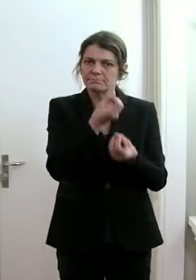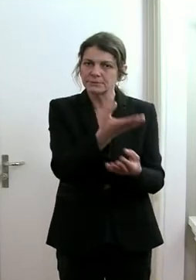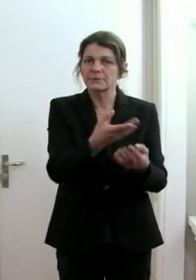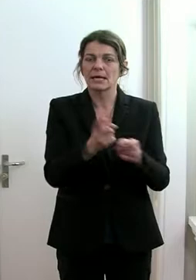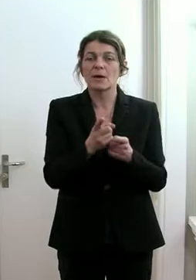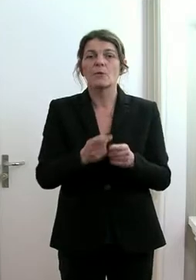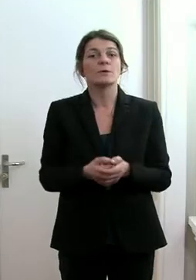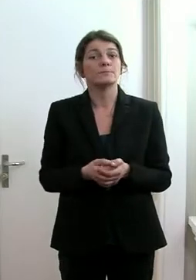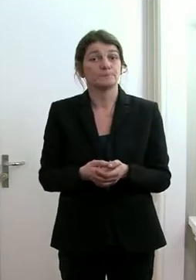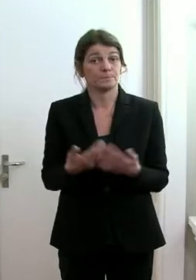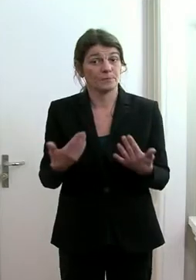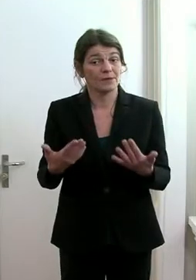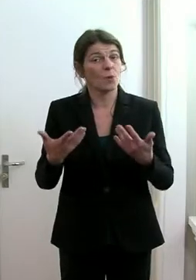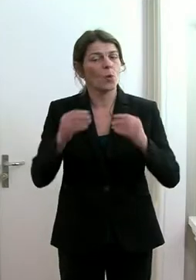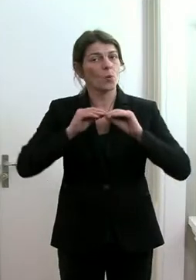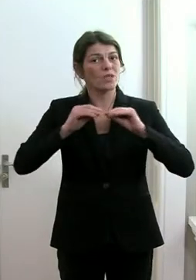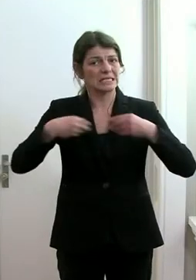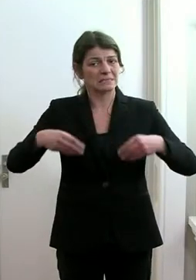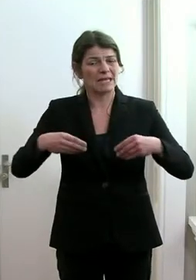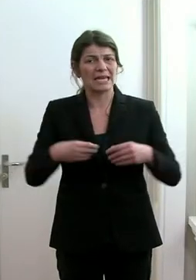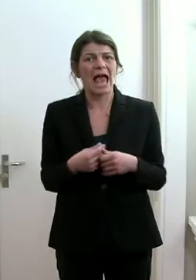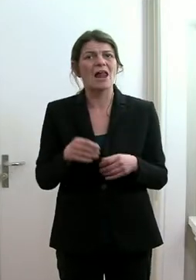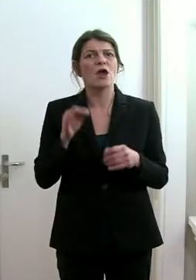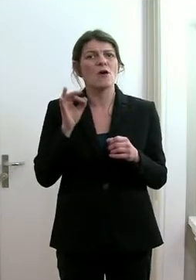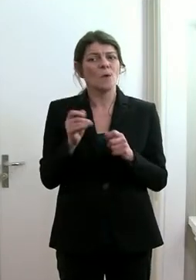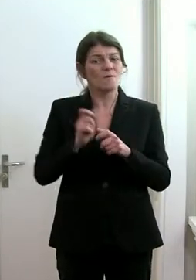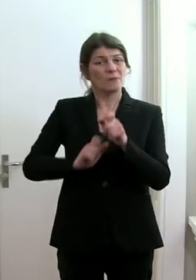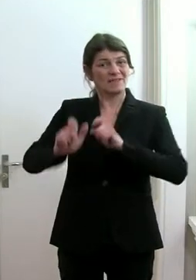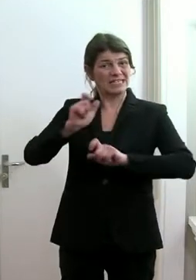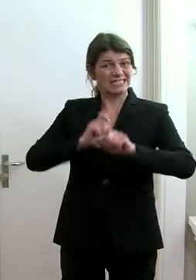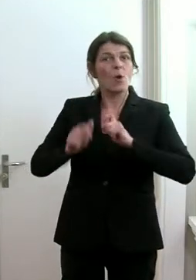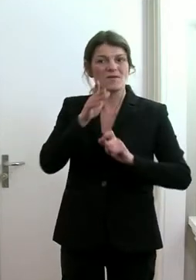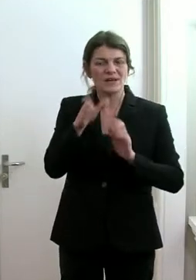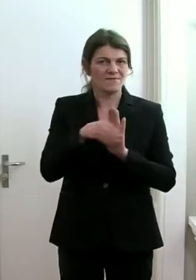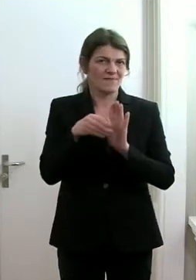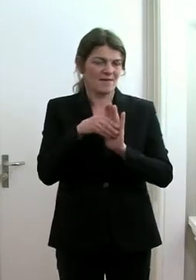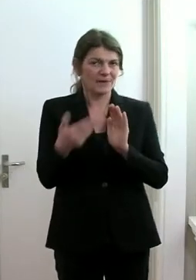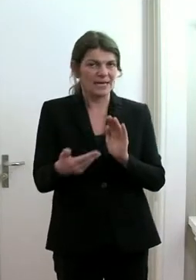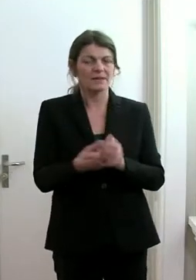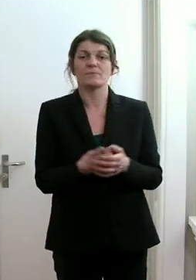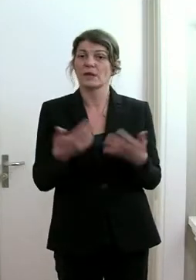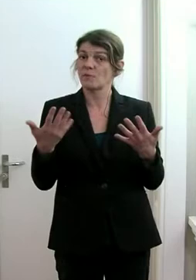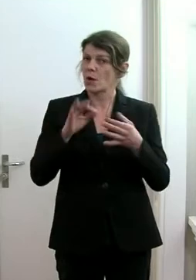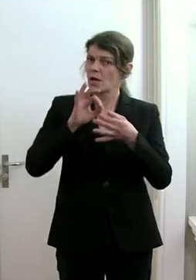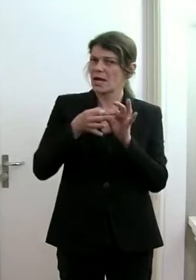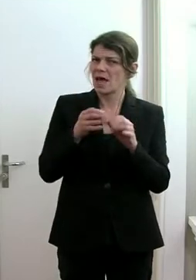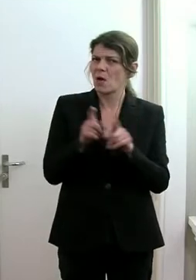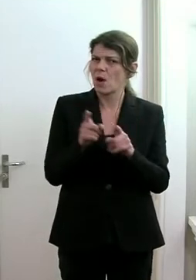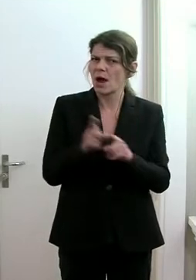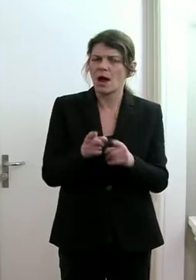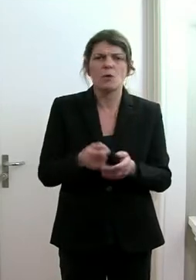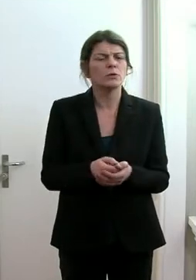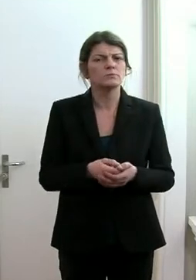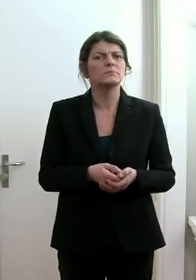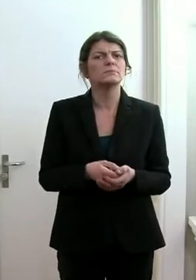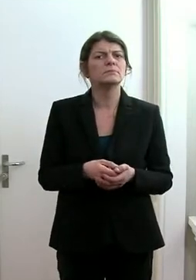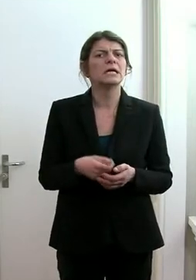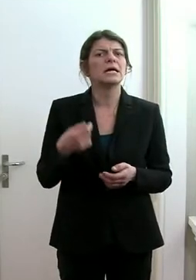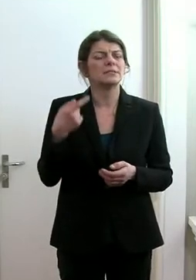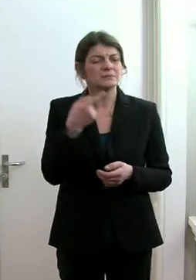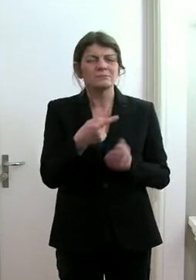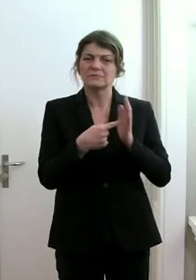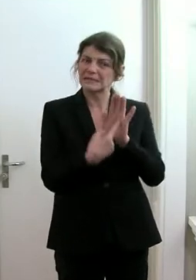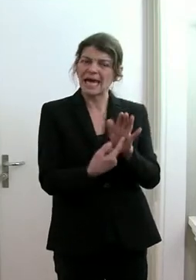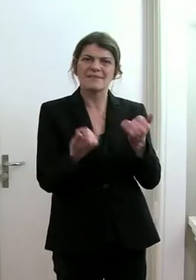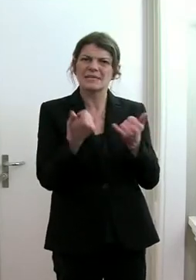wo Unterrichtsmaterial dann für die Prävention eingesetzt werden kann, wo genau auch auf die allgemeinen Hygiene